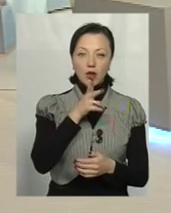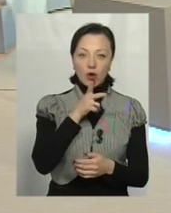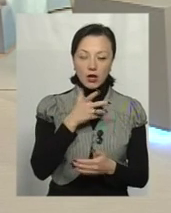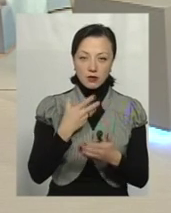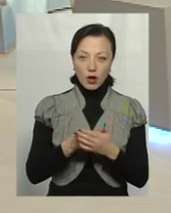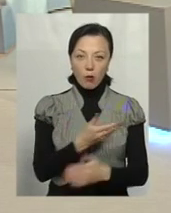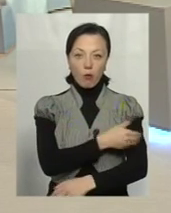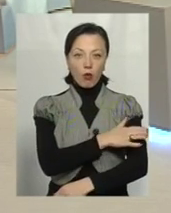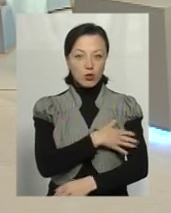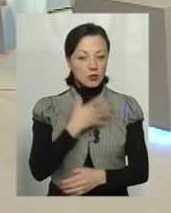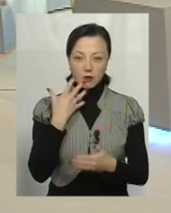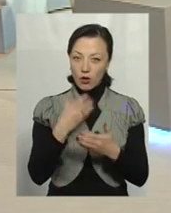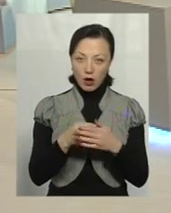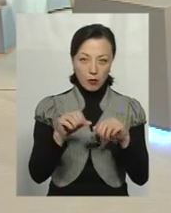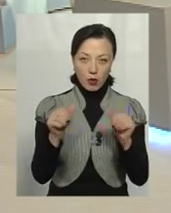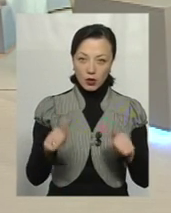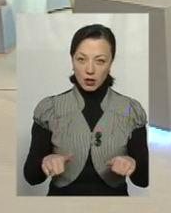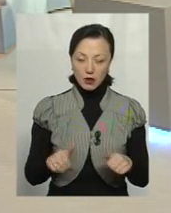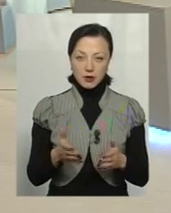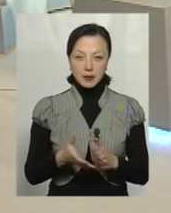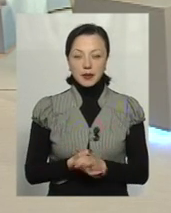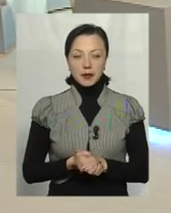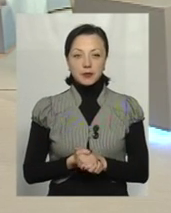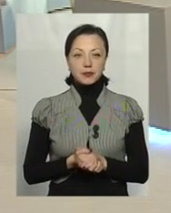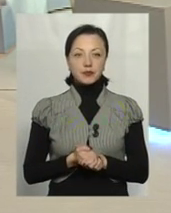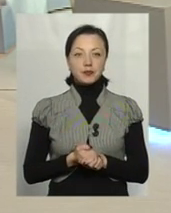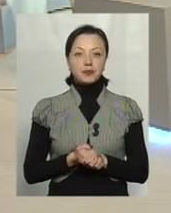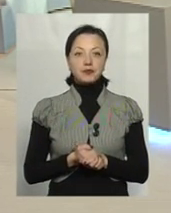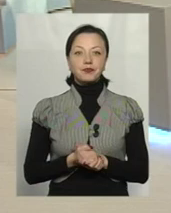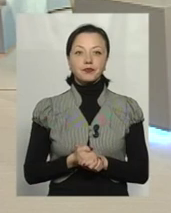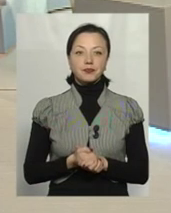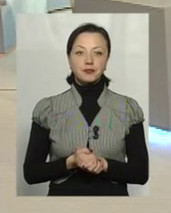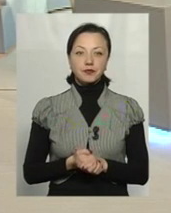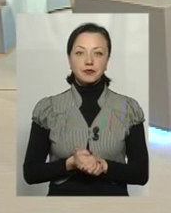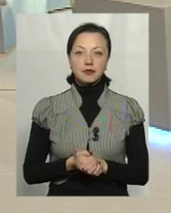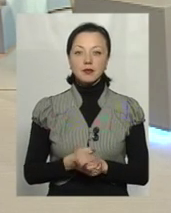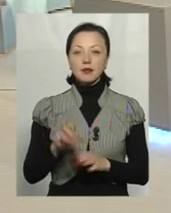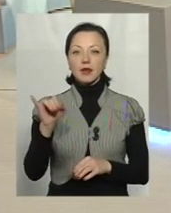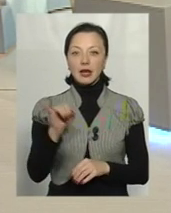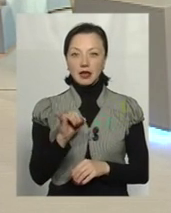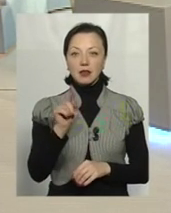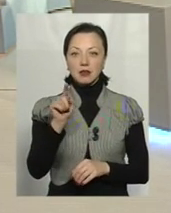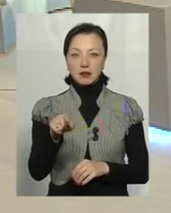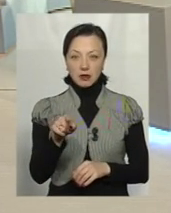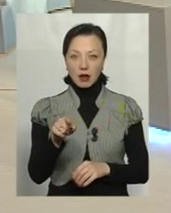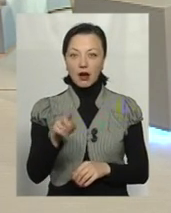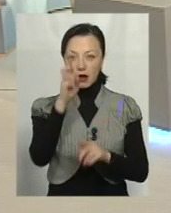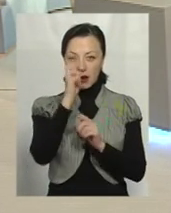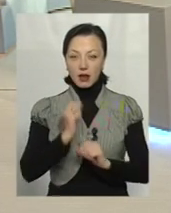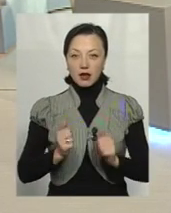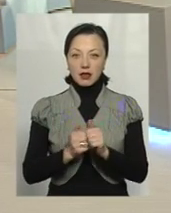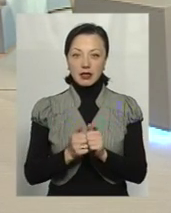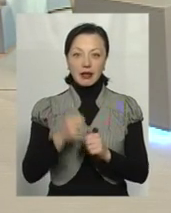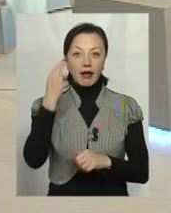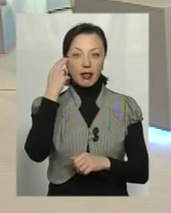Польща – сусідня своя модель, ми називаємо Бальцеровича. Ну і та країна, товарами якої ми зараз масово всі користуємося,